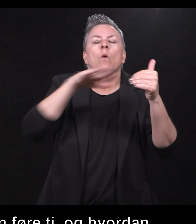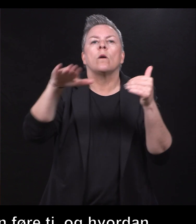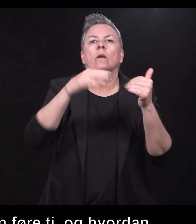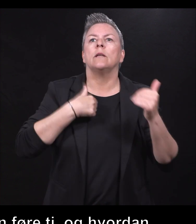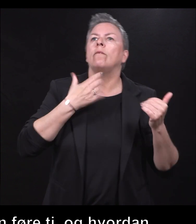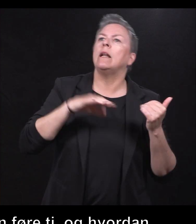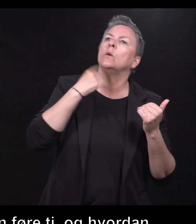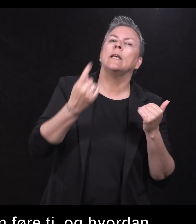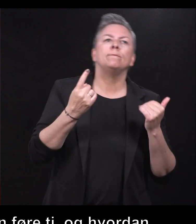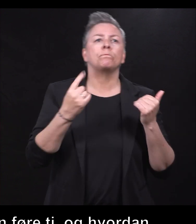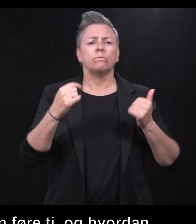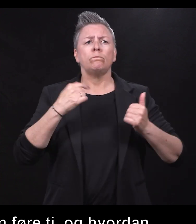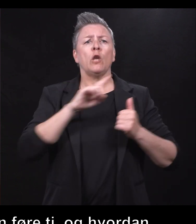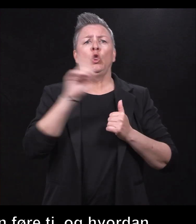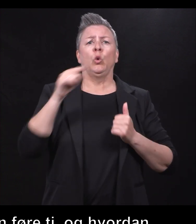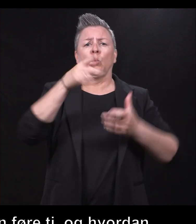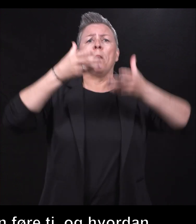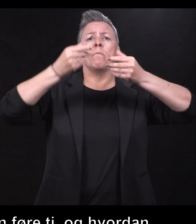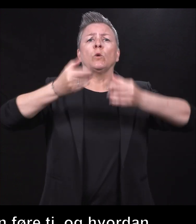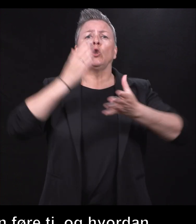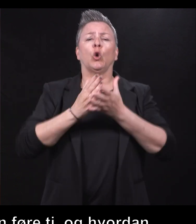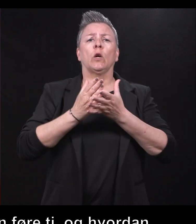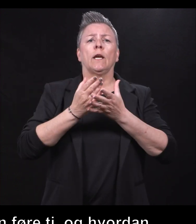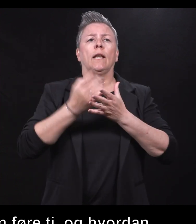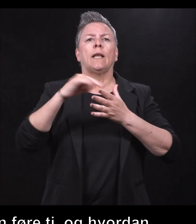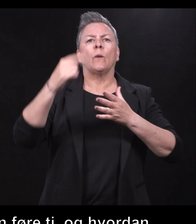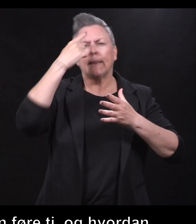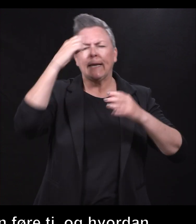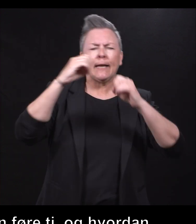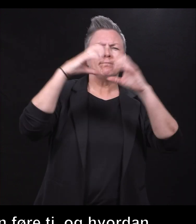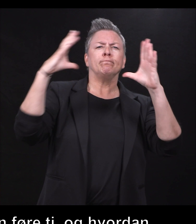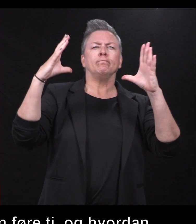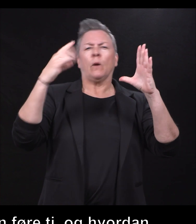du er liksom moden nok til å innse, stort bilde og tenke langt frem.